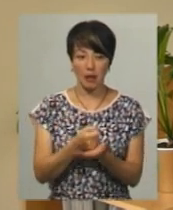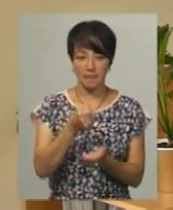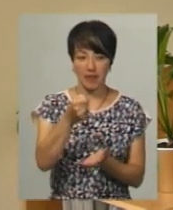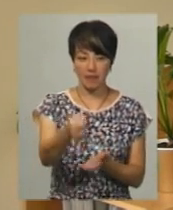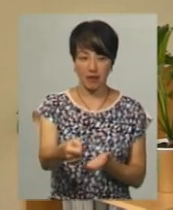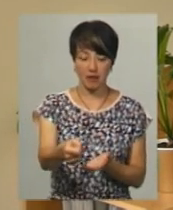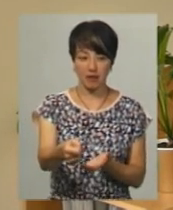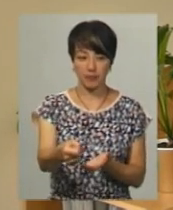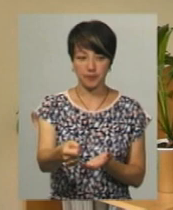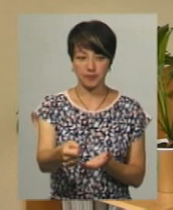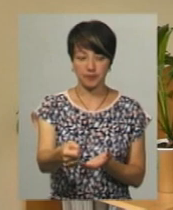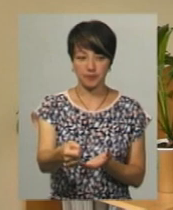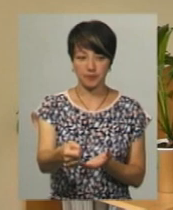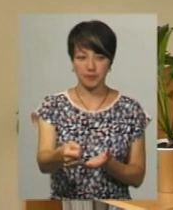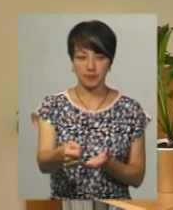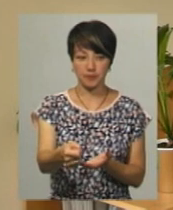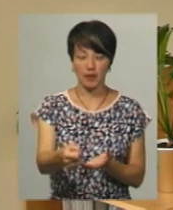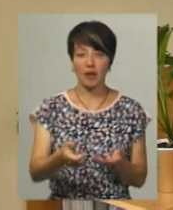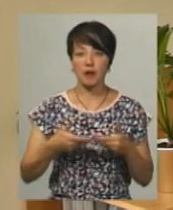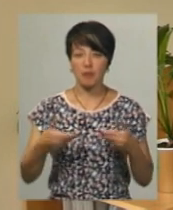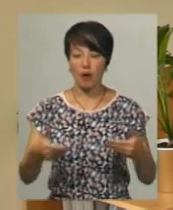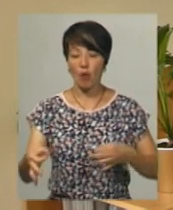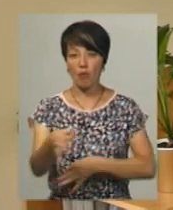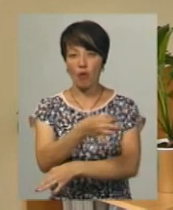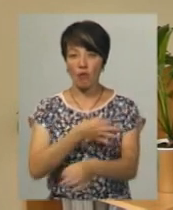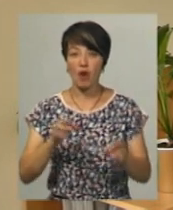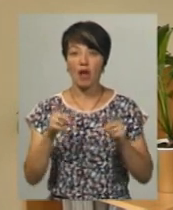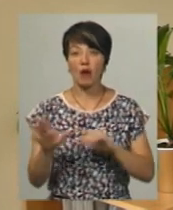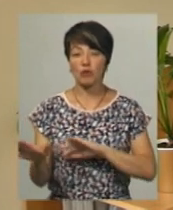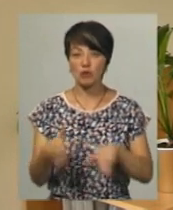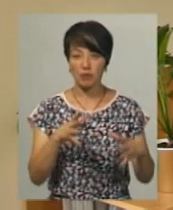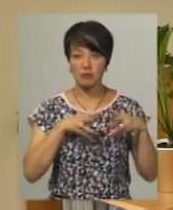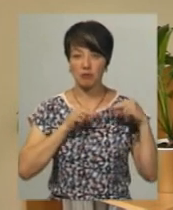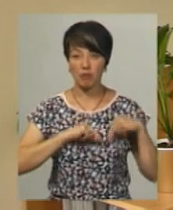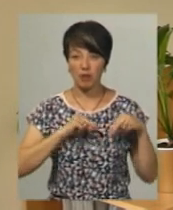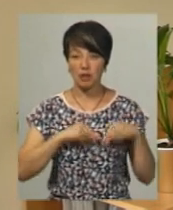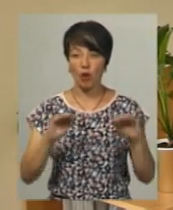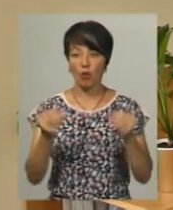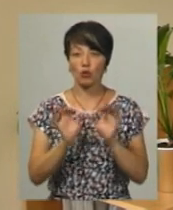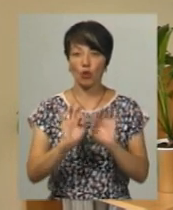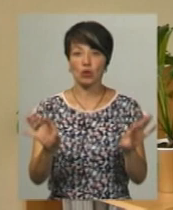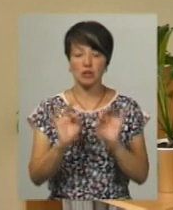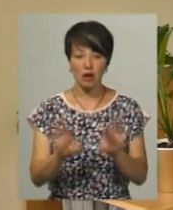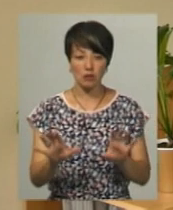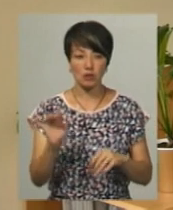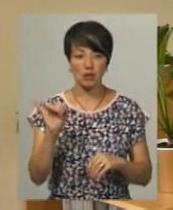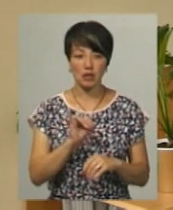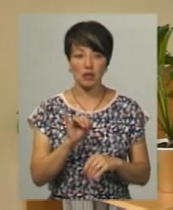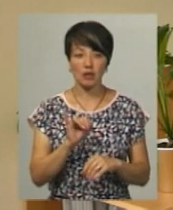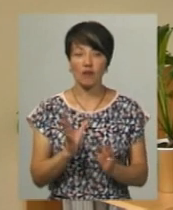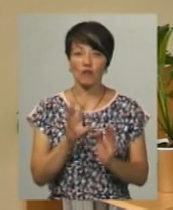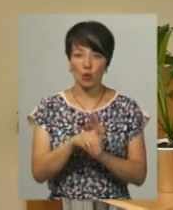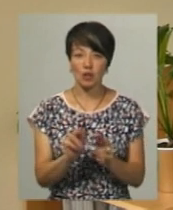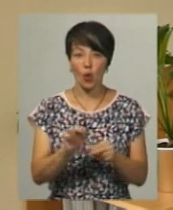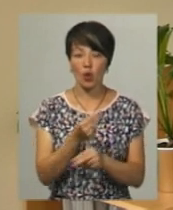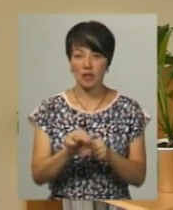ми з ним обговорюємо, як пройшла моя співбесіда, я коротко розказую, він вносить